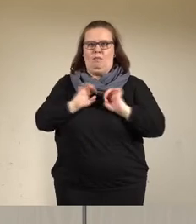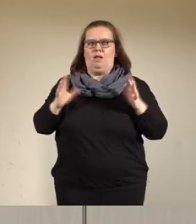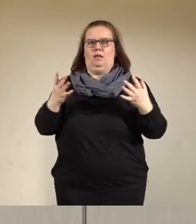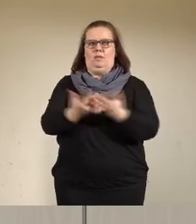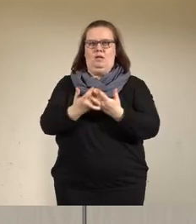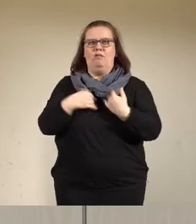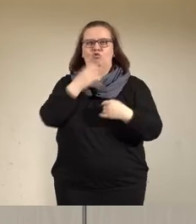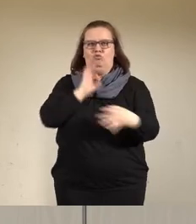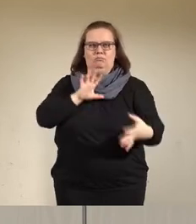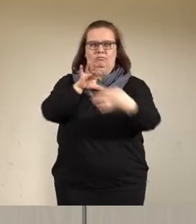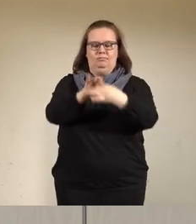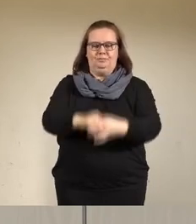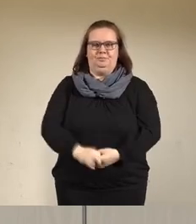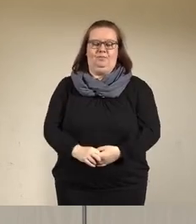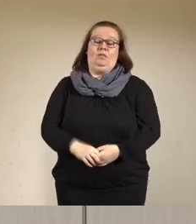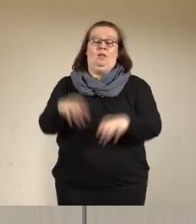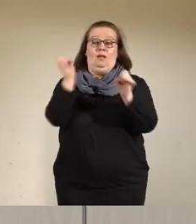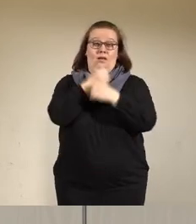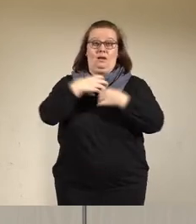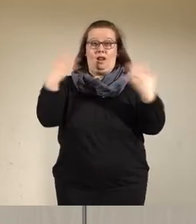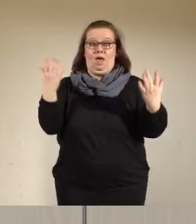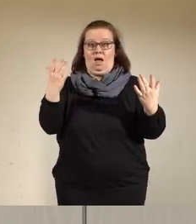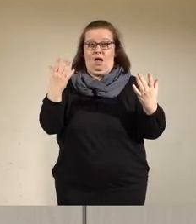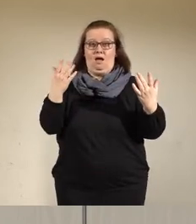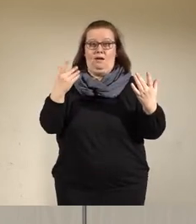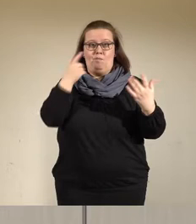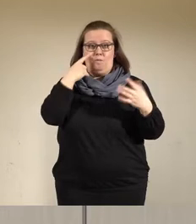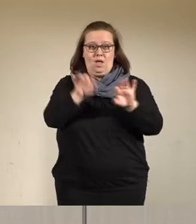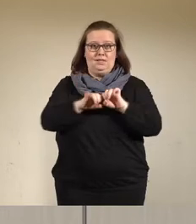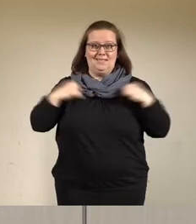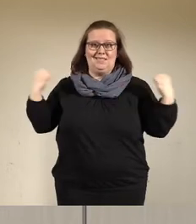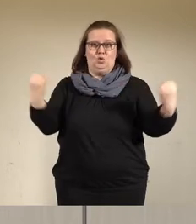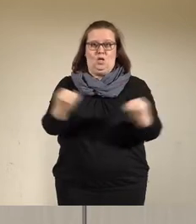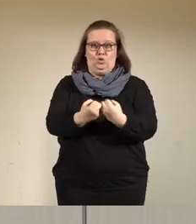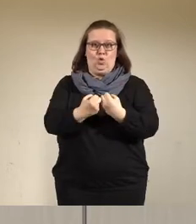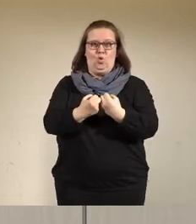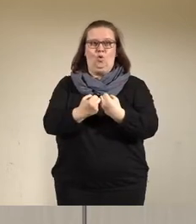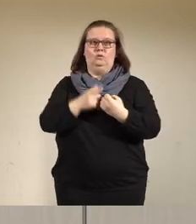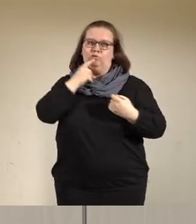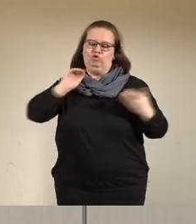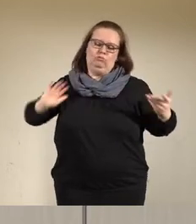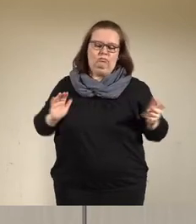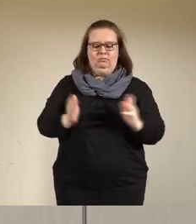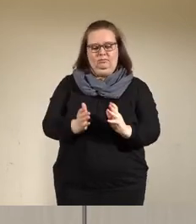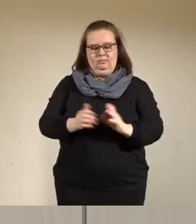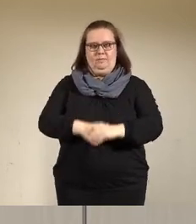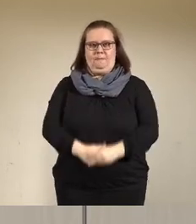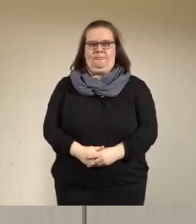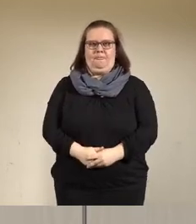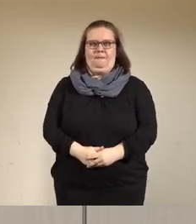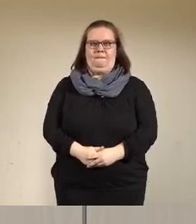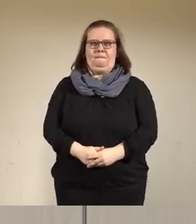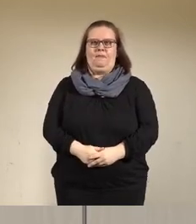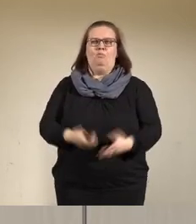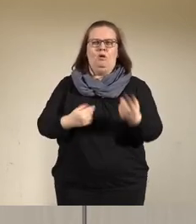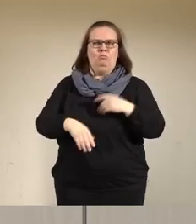einzugehen. Natürlich in der für die Situation angemessenen Kürze. Auch wenn es ein